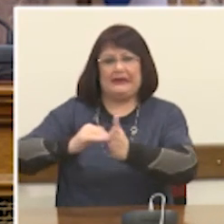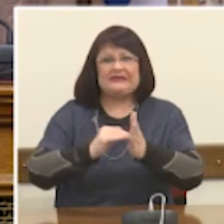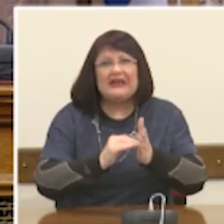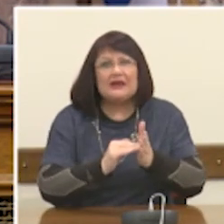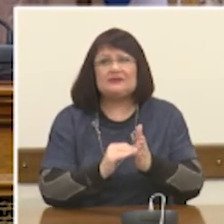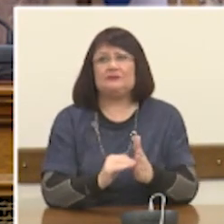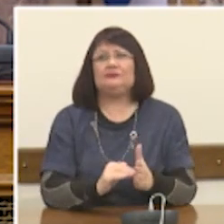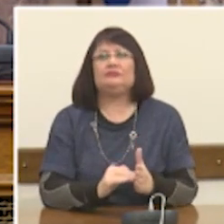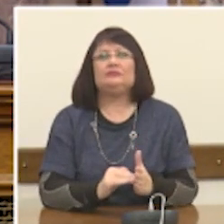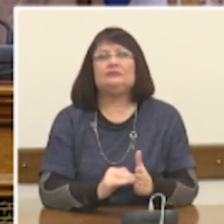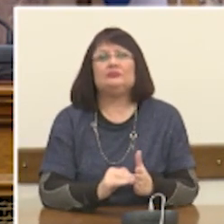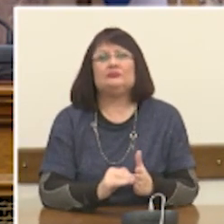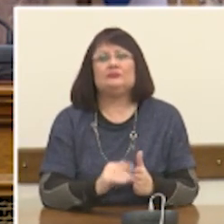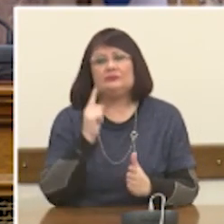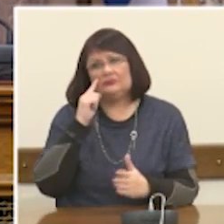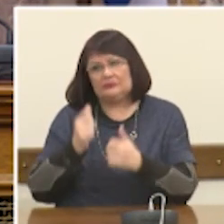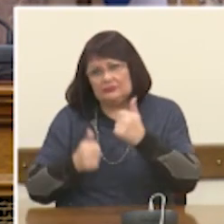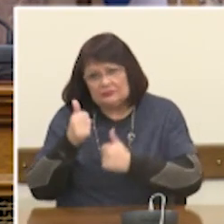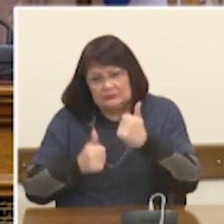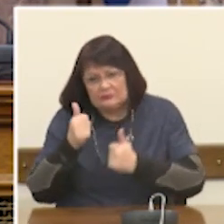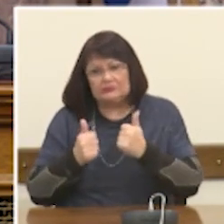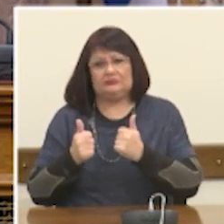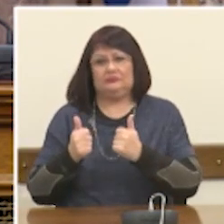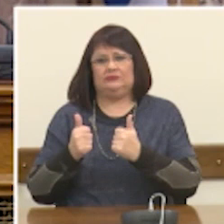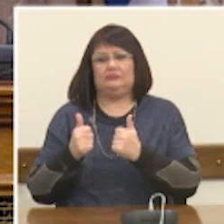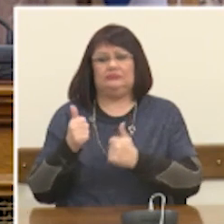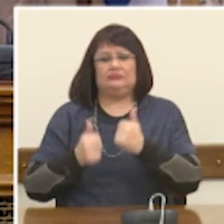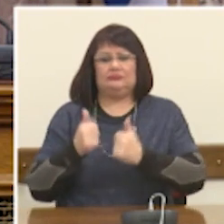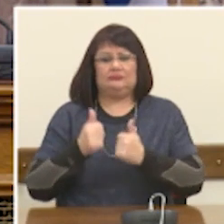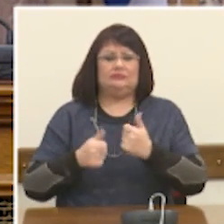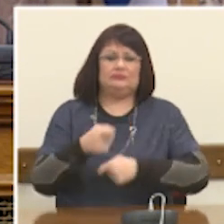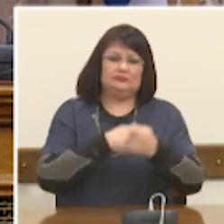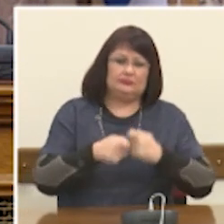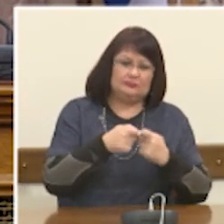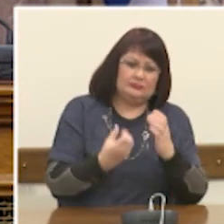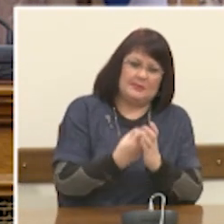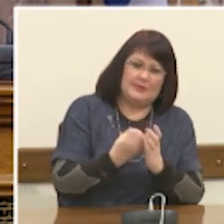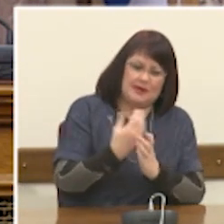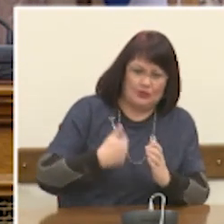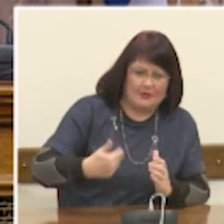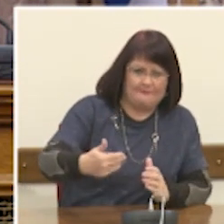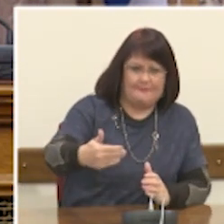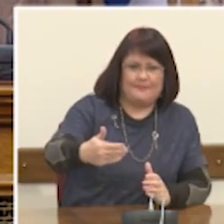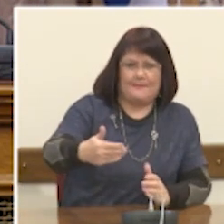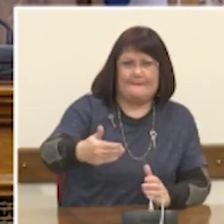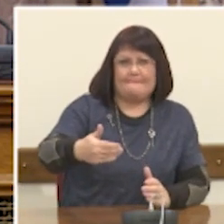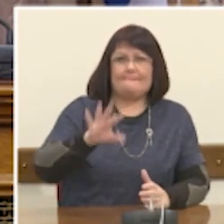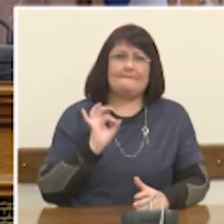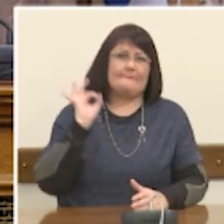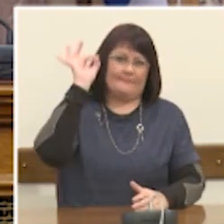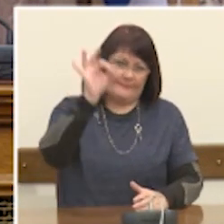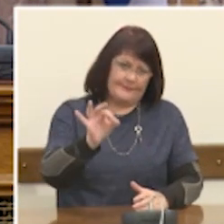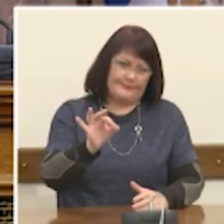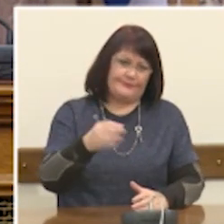ανταγωνιστική βιομηχανική παραγωγή αποτελεί στρατηγικό μακροπρόθεσμο στόχο της χώρας με ορίζοντα το